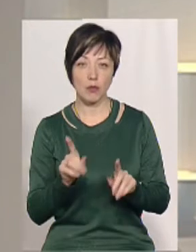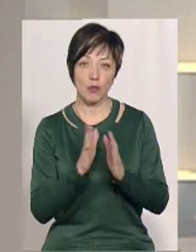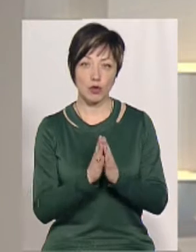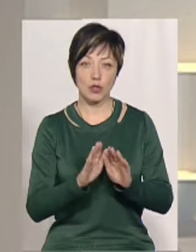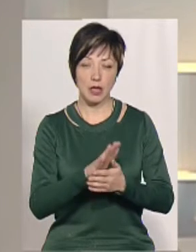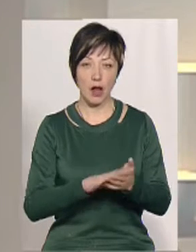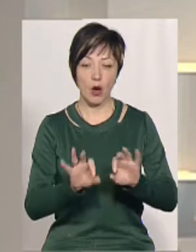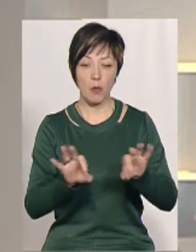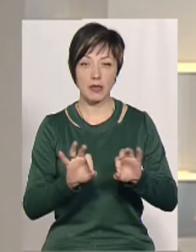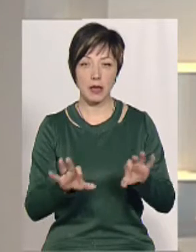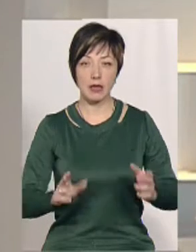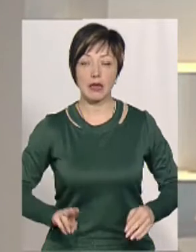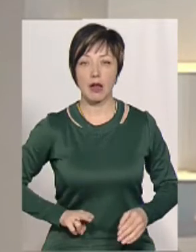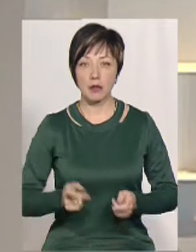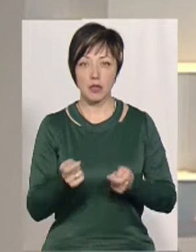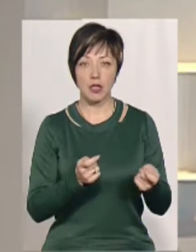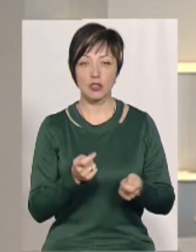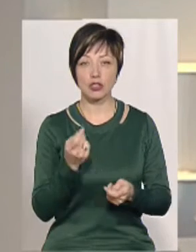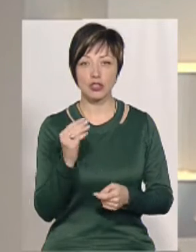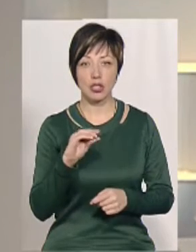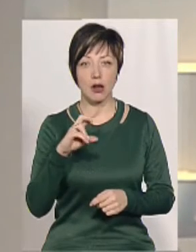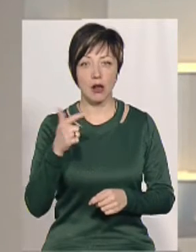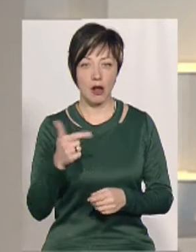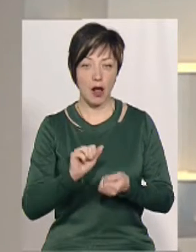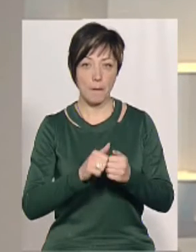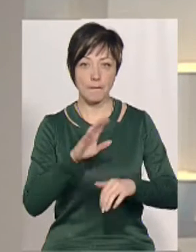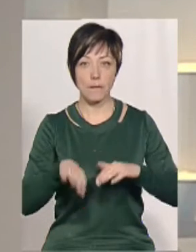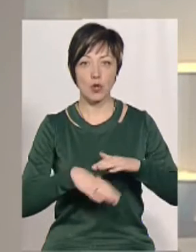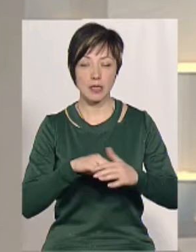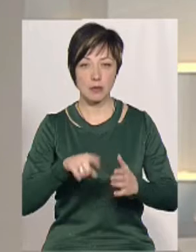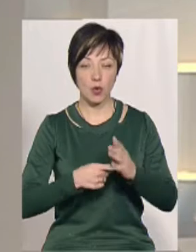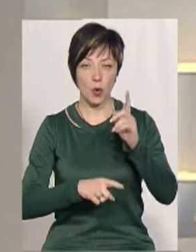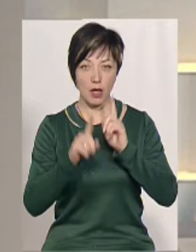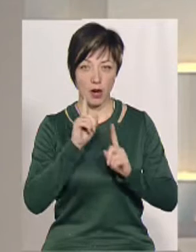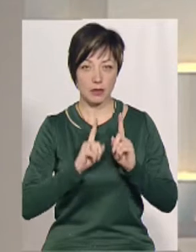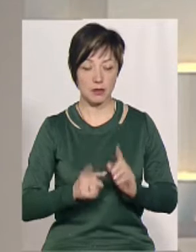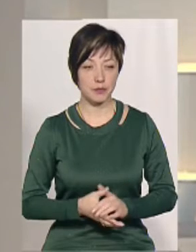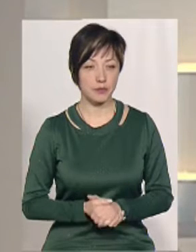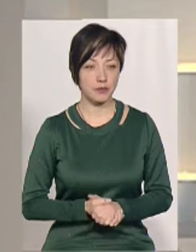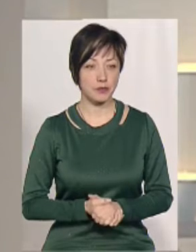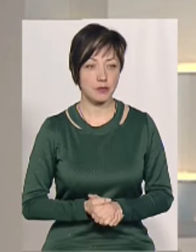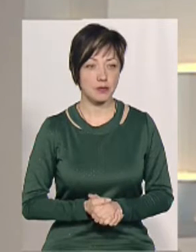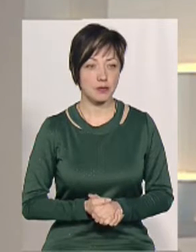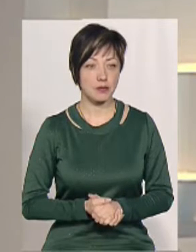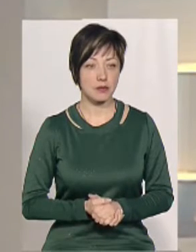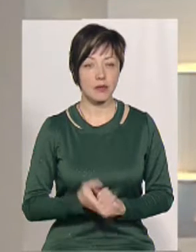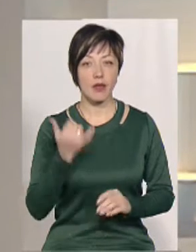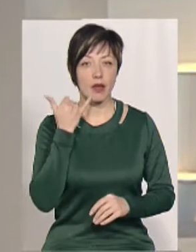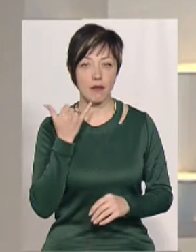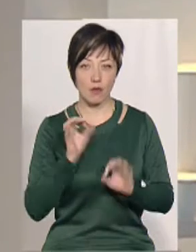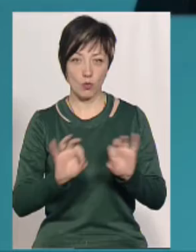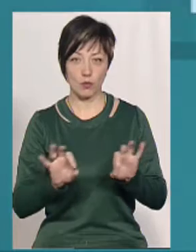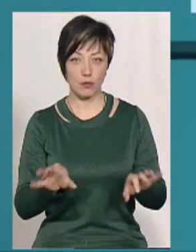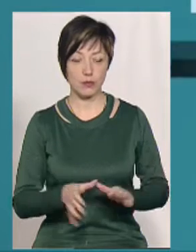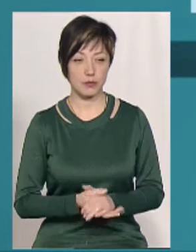Прошу далі коментар директора Департаменту житлово-комунального господарства Кам'янець-Подільської міської ради Олександра Бачинського. Телефоном,